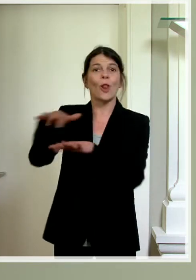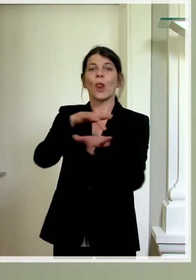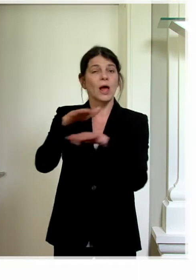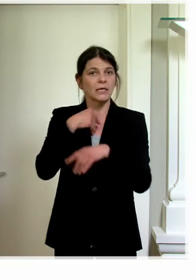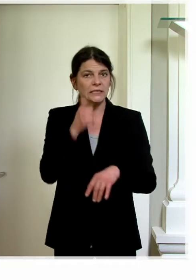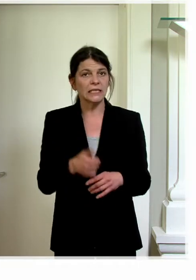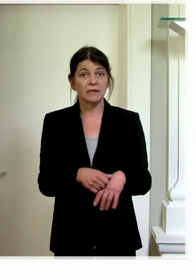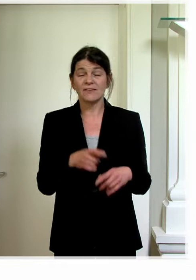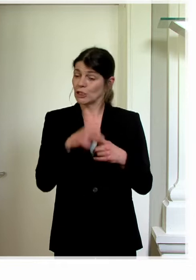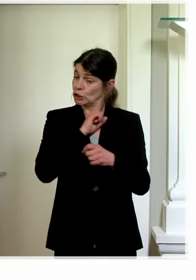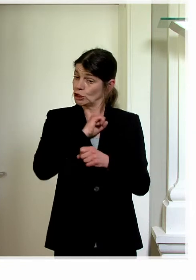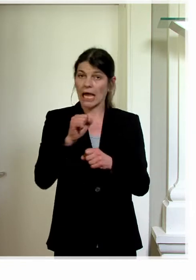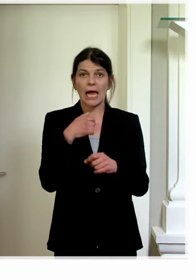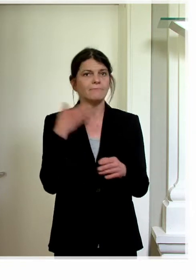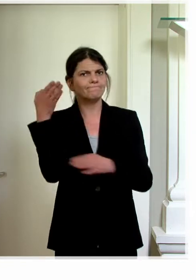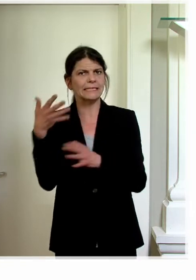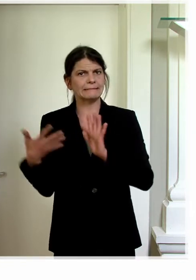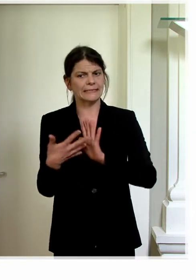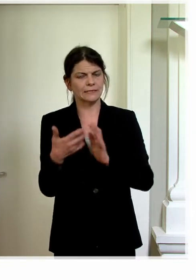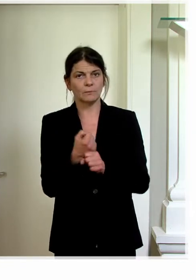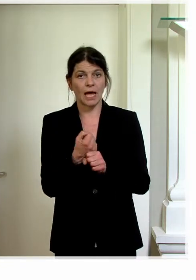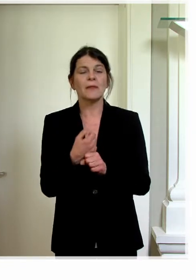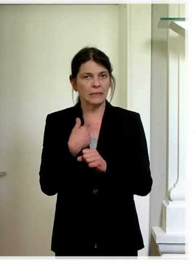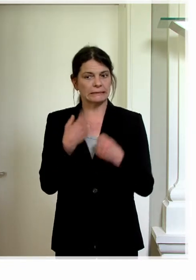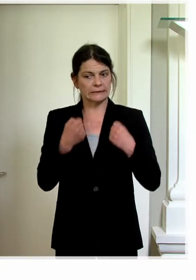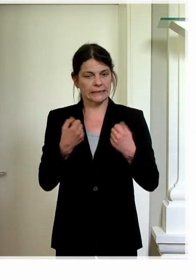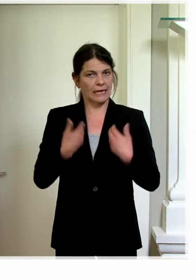sich möglichst schnell testen lässt, um Gewissheit zu haben.